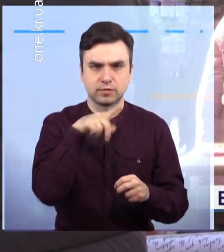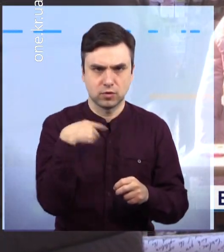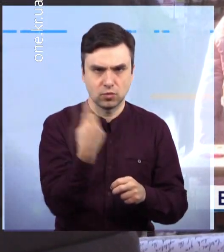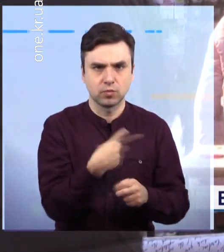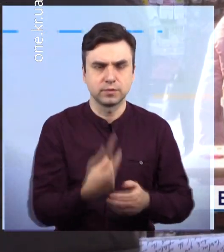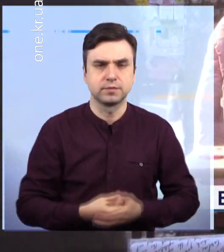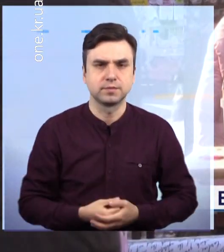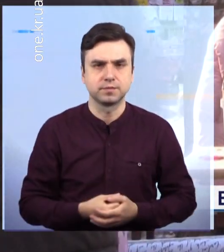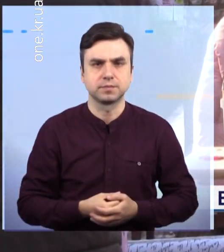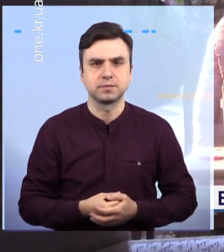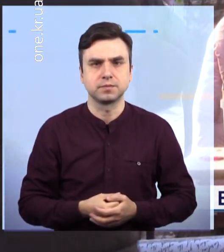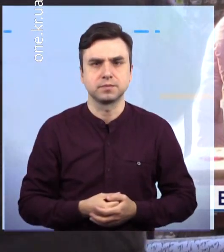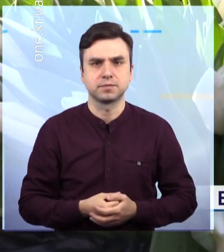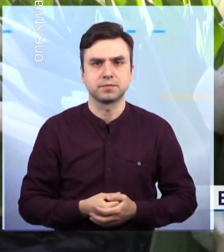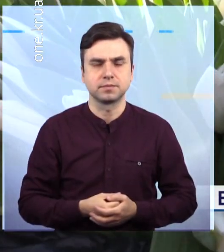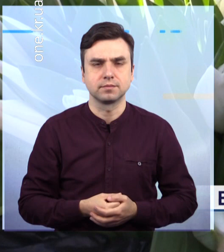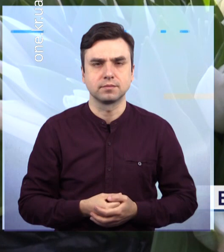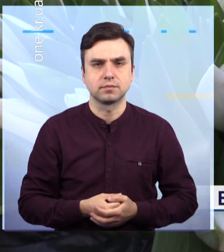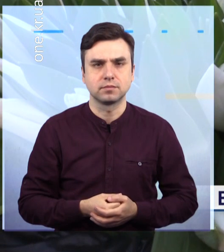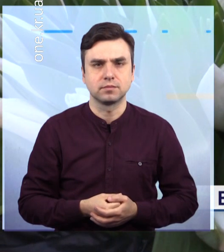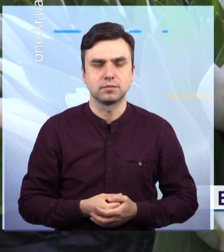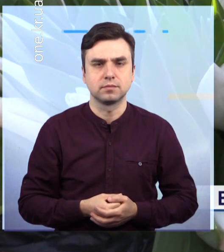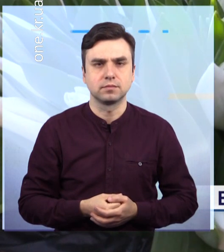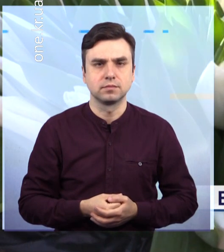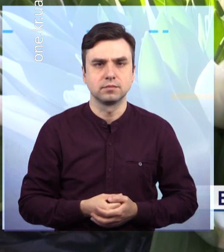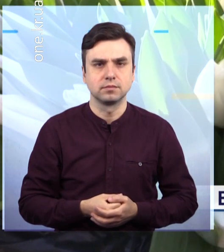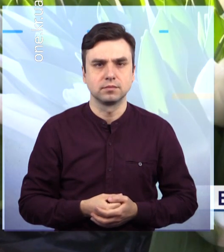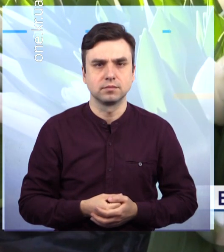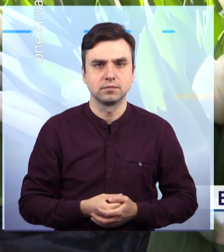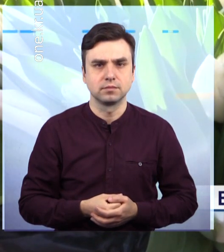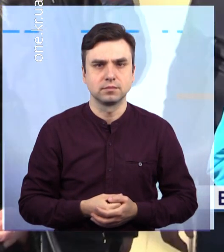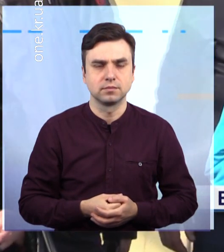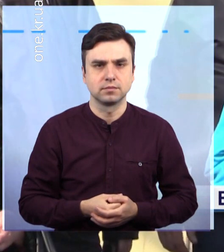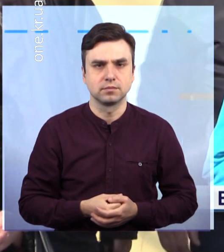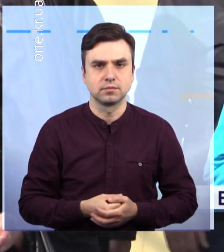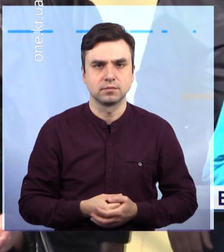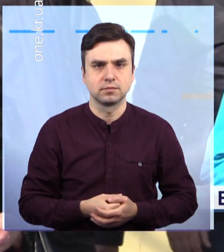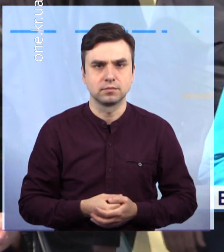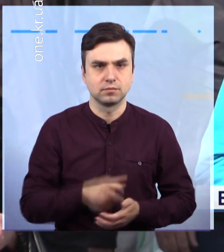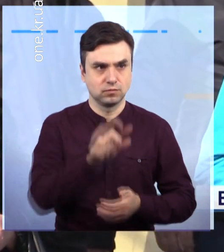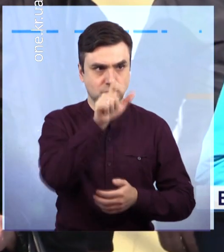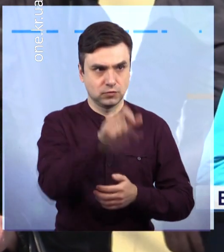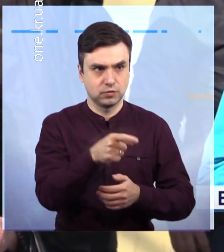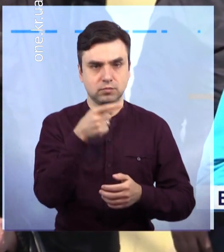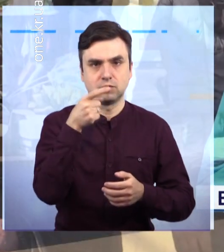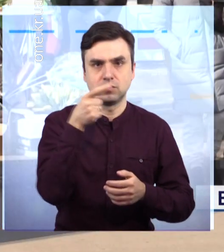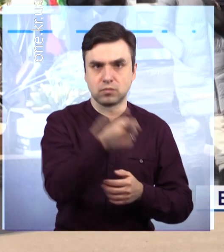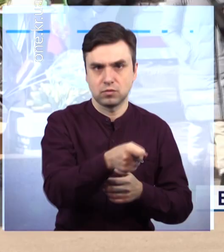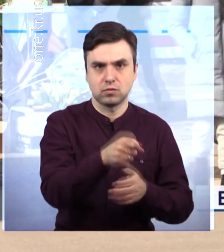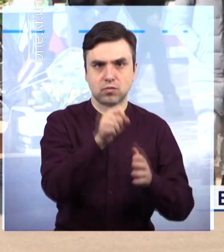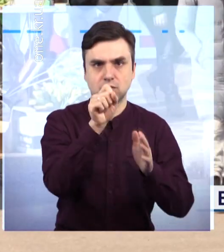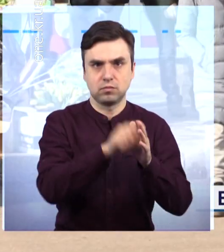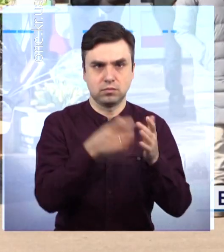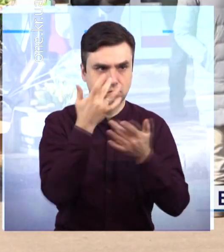початку епідемії в країні складає понад 1 мільйон 400 тисяч випадків. За попередню добу до лікарень потрапили більше 2